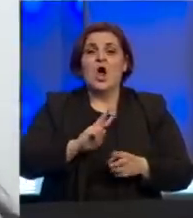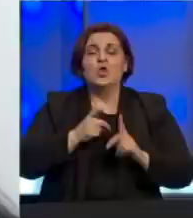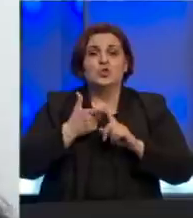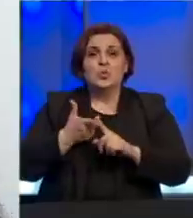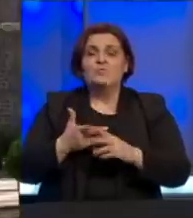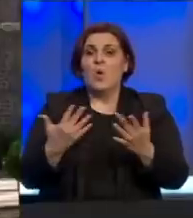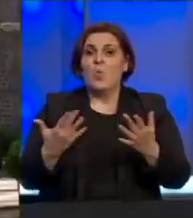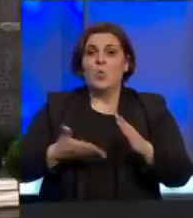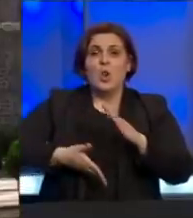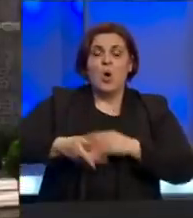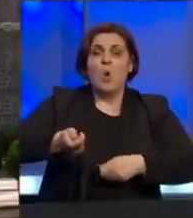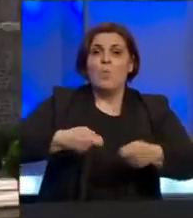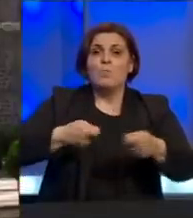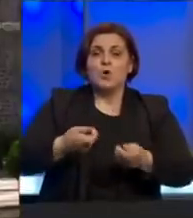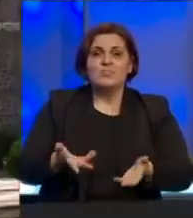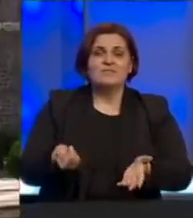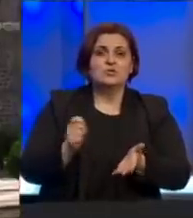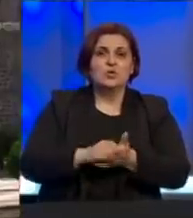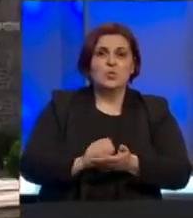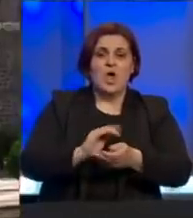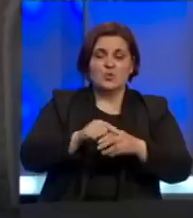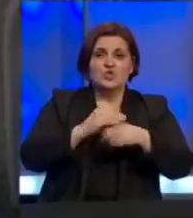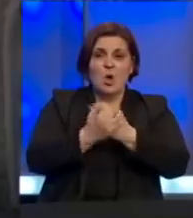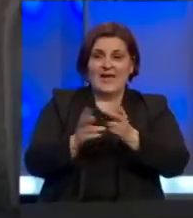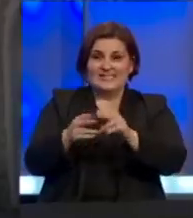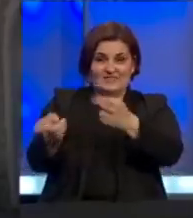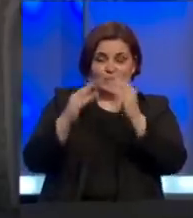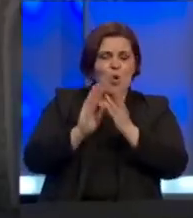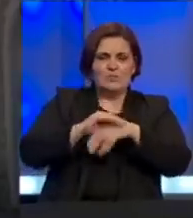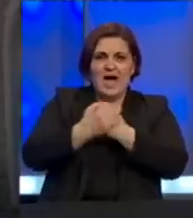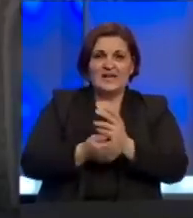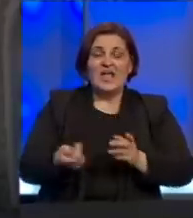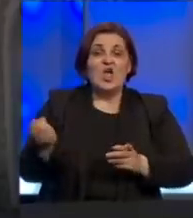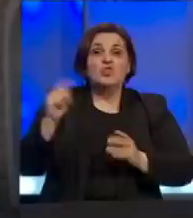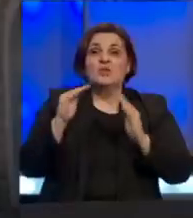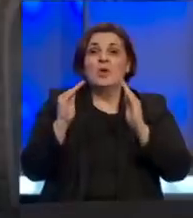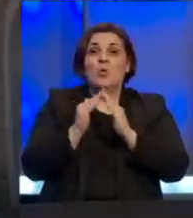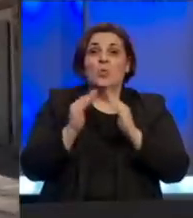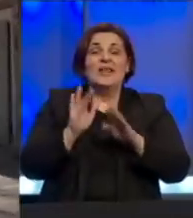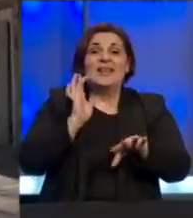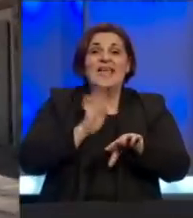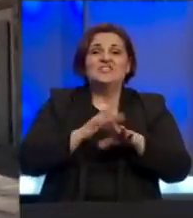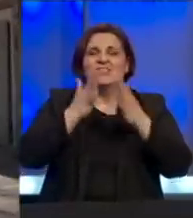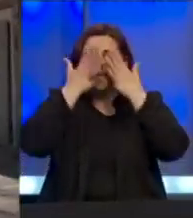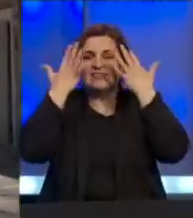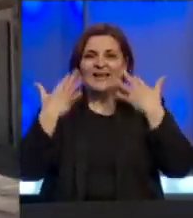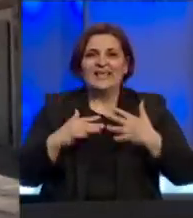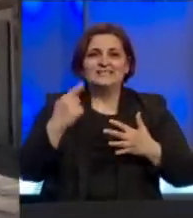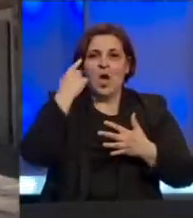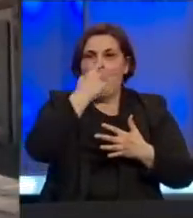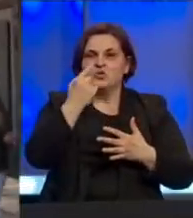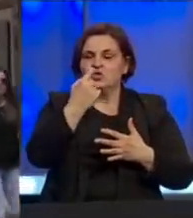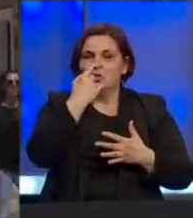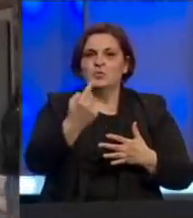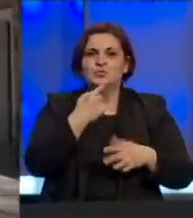stvar, ukoliko odete u prodavnicu, opraćete ruki kad se vratite kući. Dok ne dođete kući, nećete dirati lice, oči i